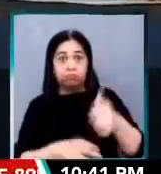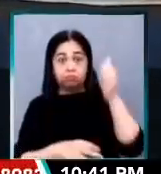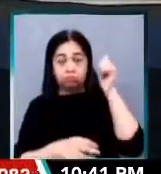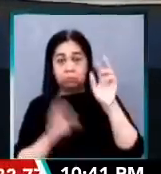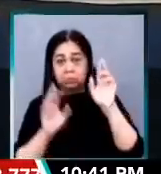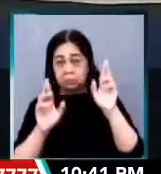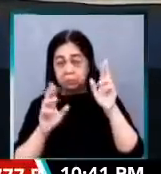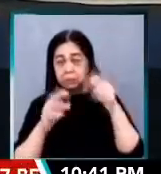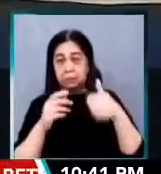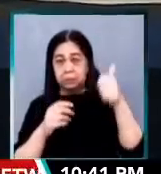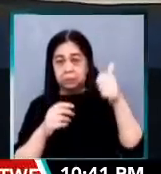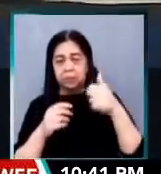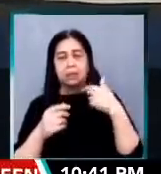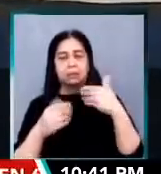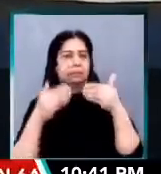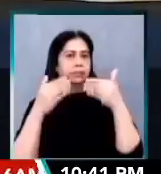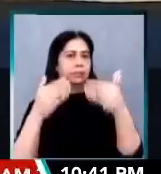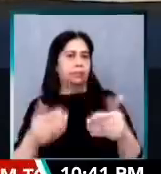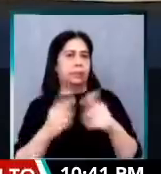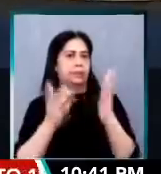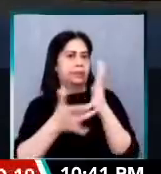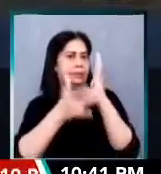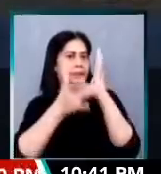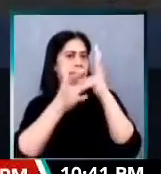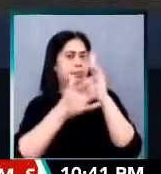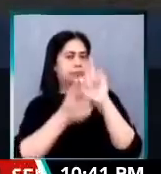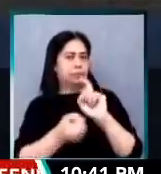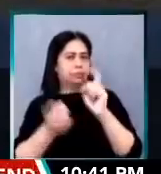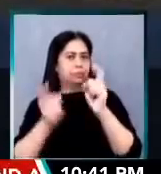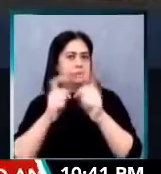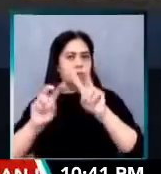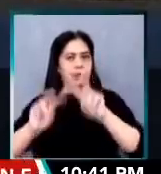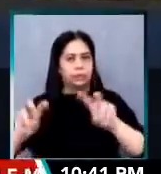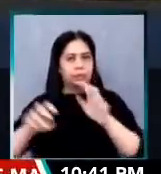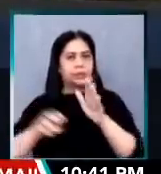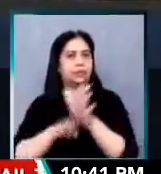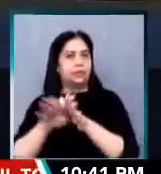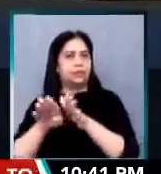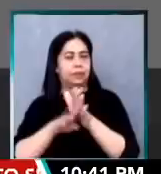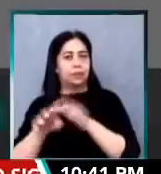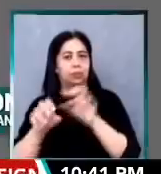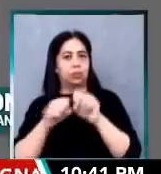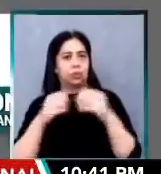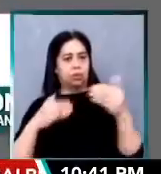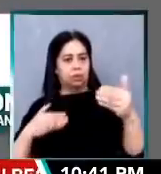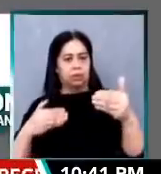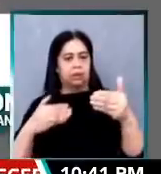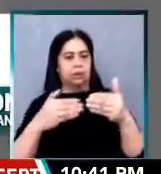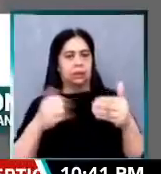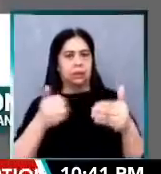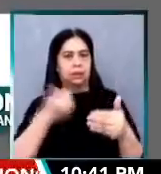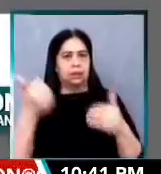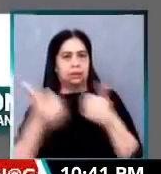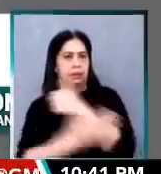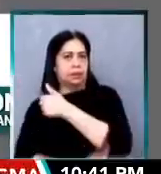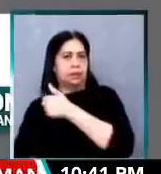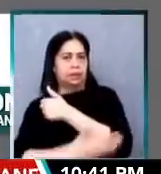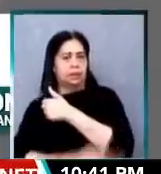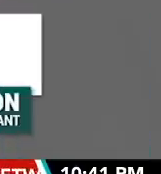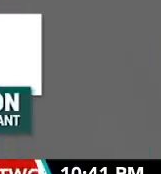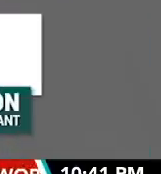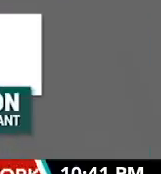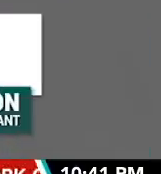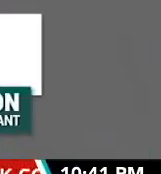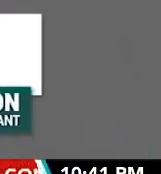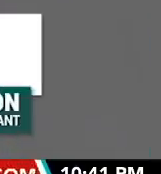itutulak niya ang digital transformation at research and development para makasabay tayo sa ibang bansa. My presidency promises to